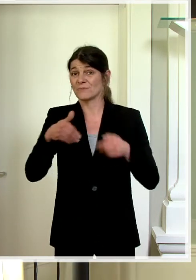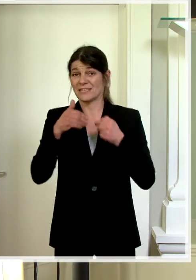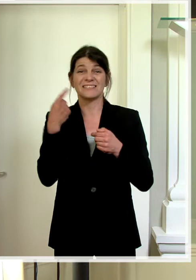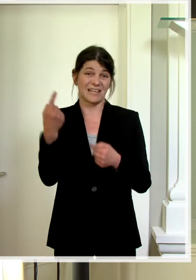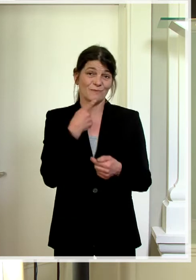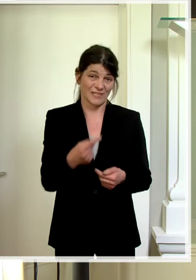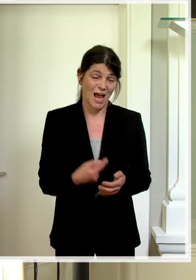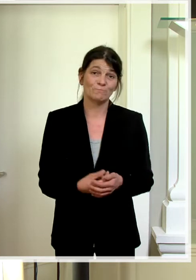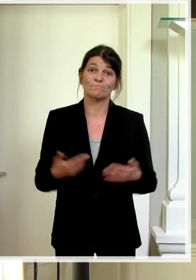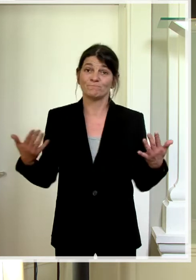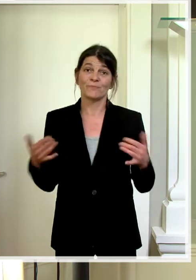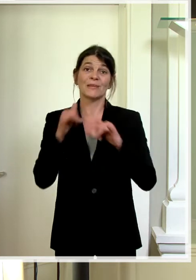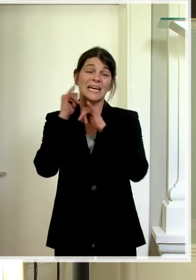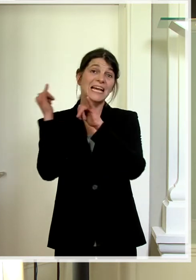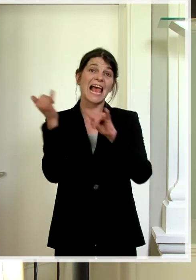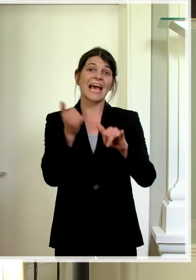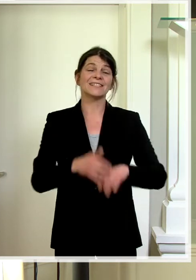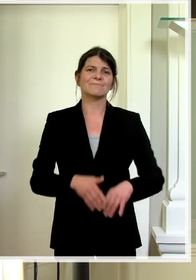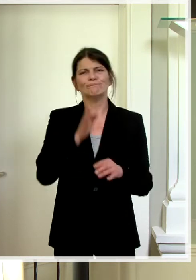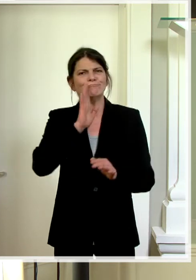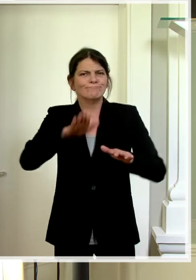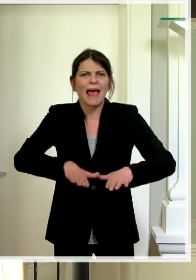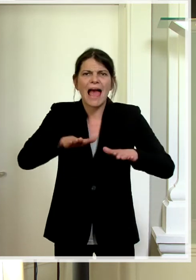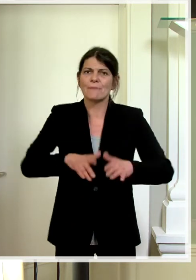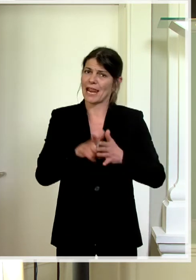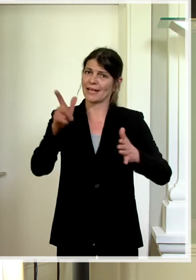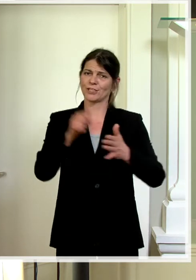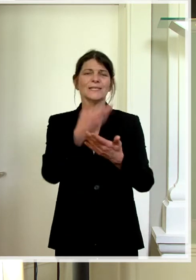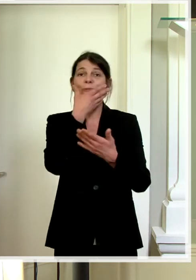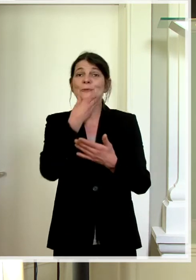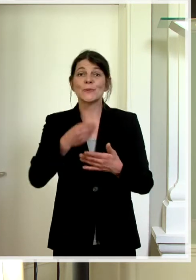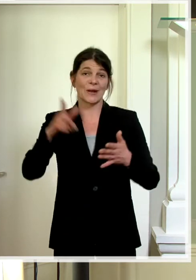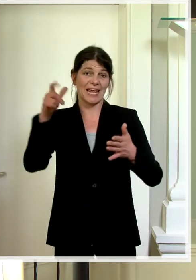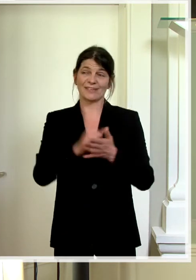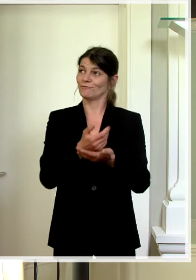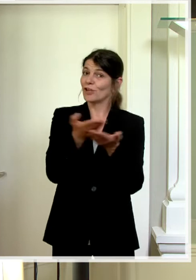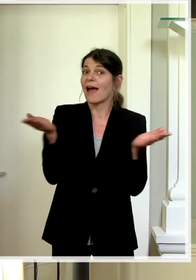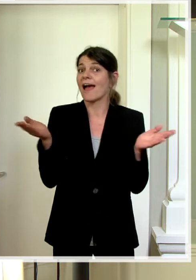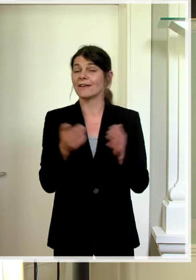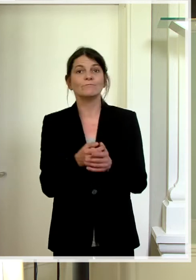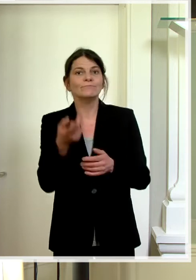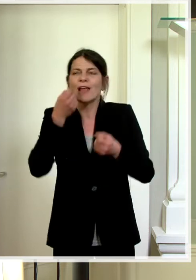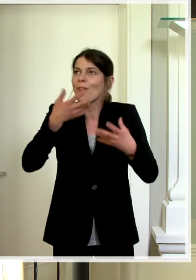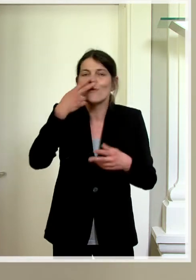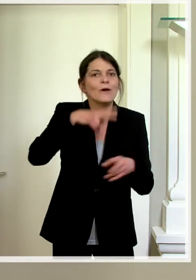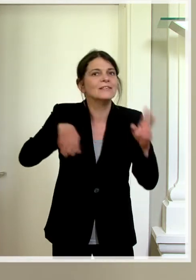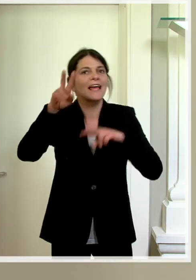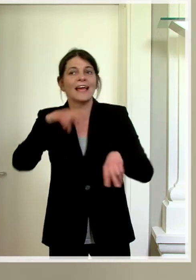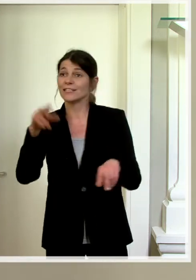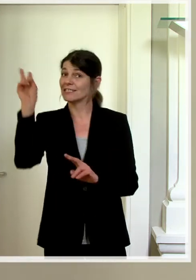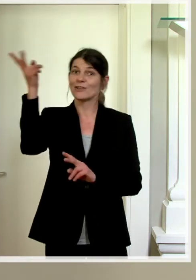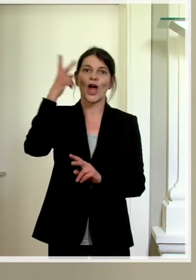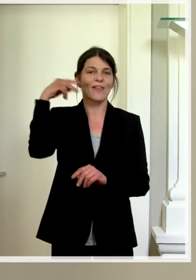gesagt hat. Reisen, bleiben Sie in Lichtenstein. Es ist wunderschön hier bei uns im Land. Und man sieht die Natur, die Sonne,